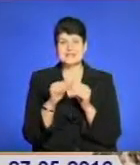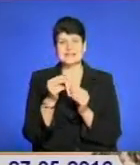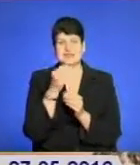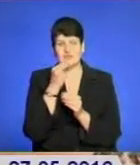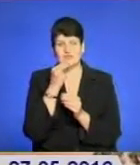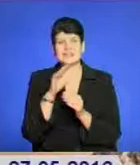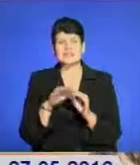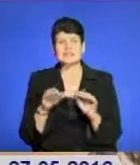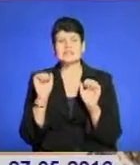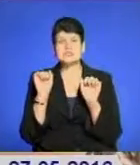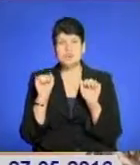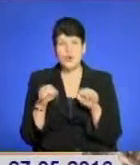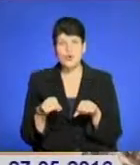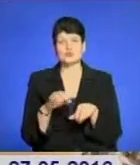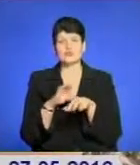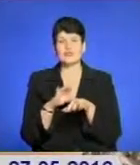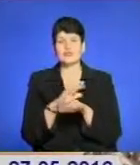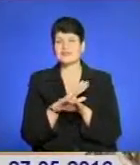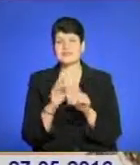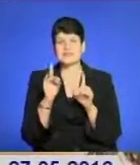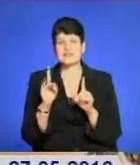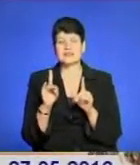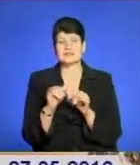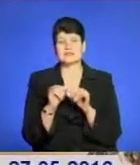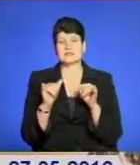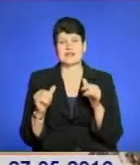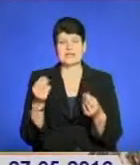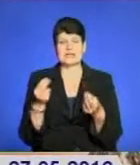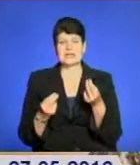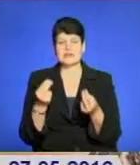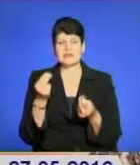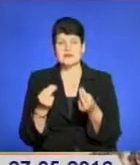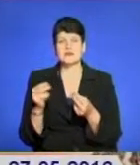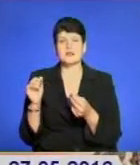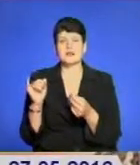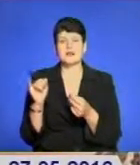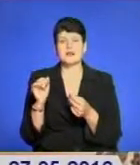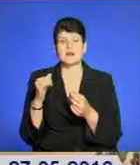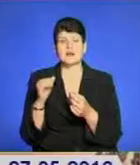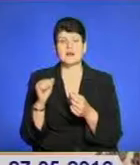діти зможуть проводити не тільки якісь розвивальні ігри, а, власне, і